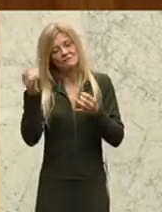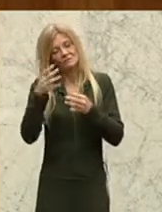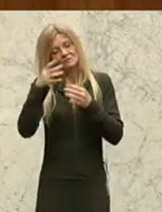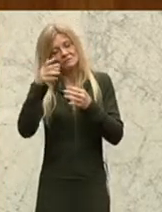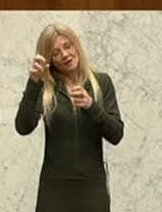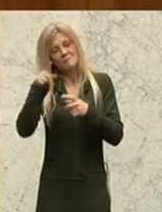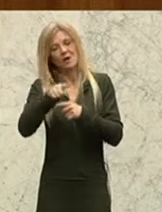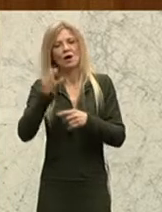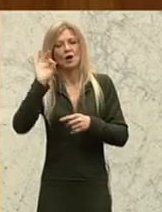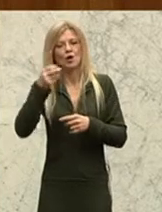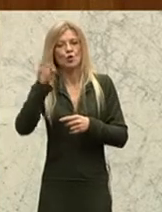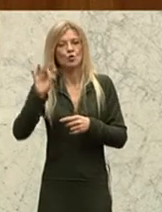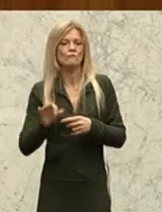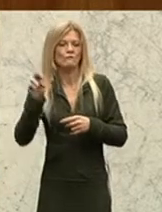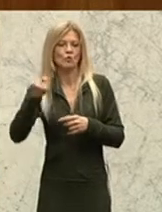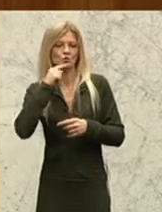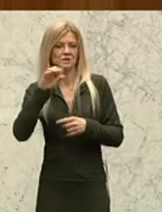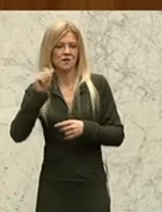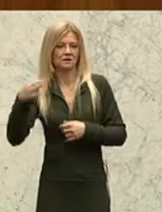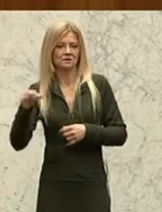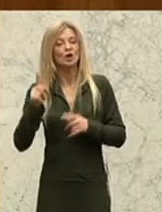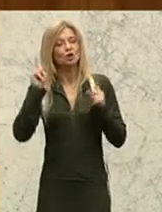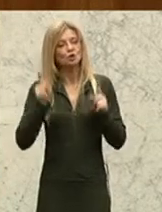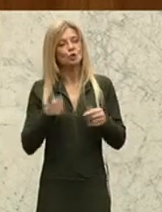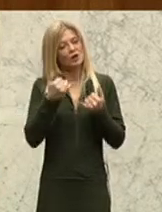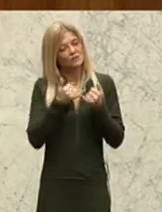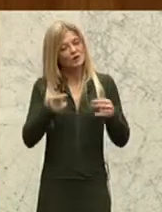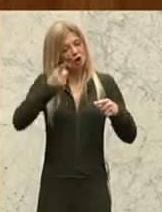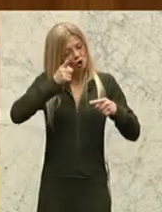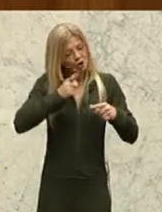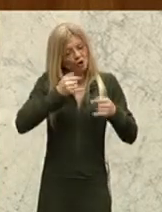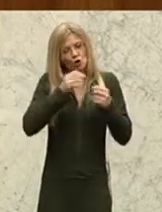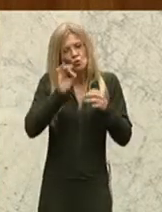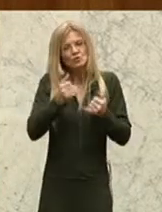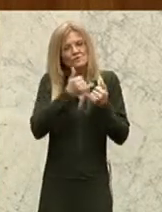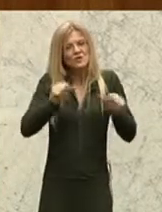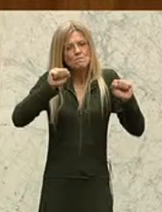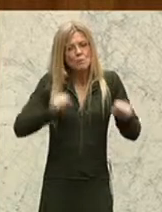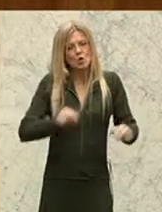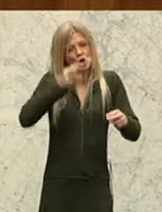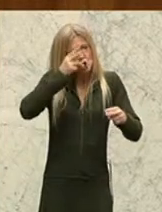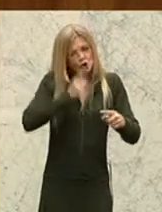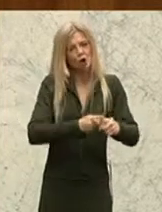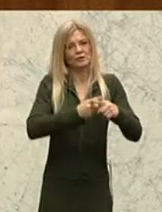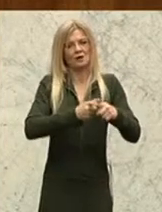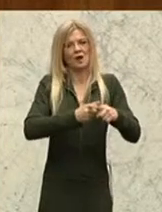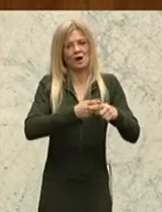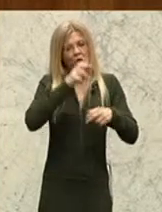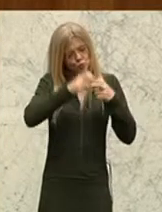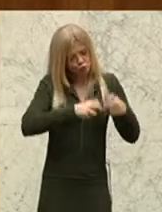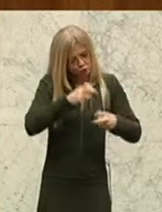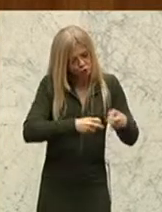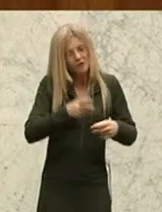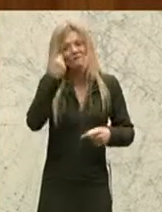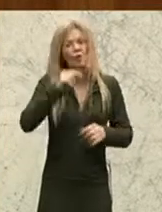hier so weit als möglich eine neutrale Untersuchung vorzunehmen. Eines ist klar, die Menschen müssen ganz genau